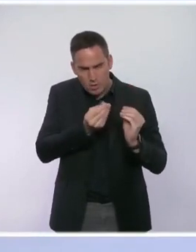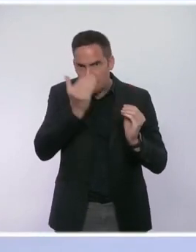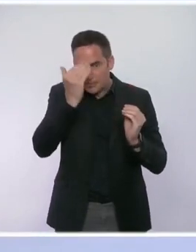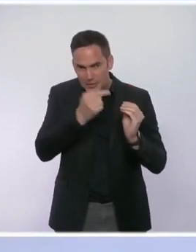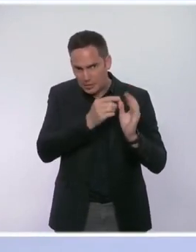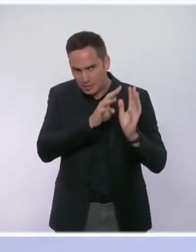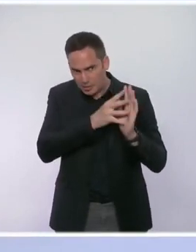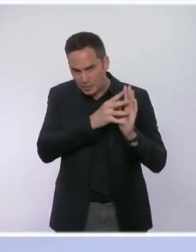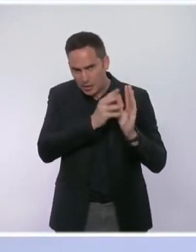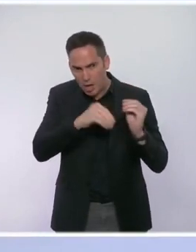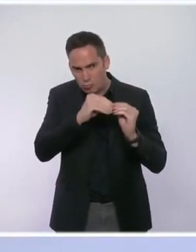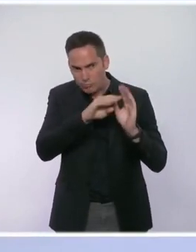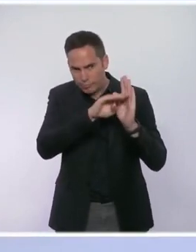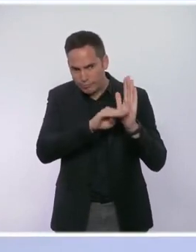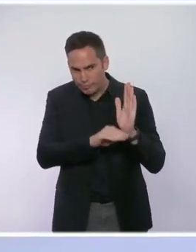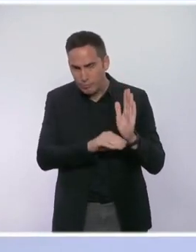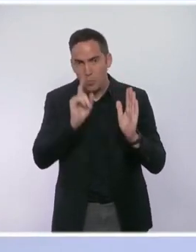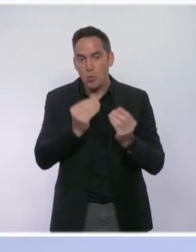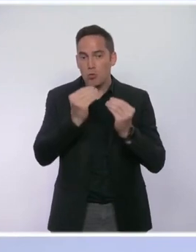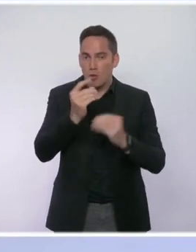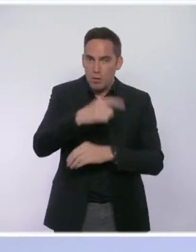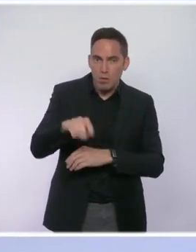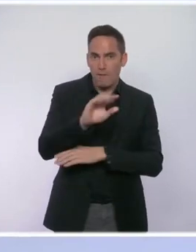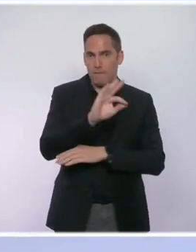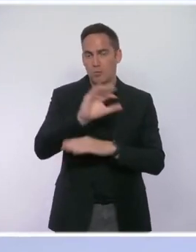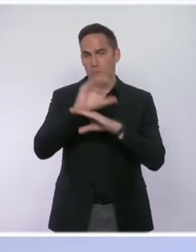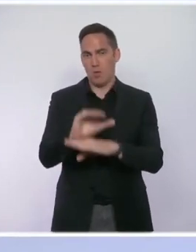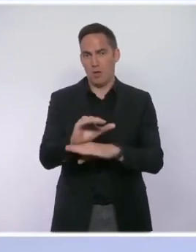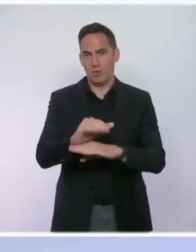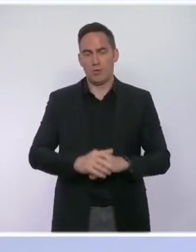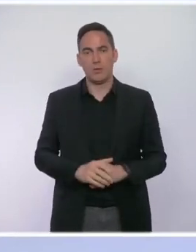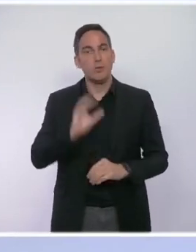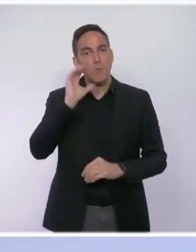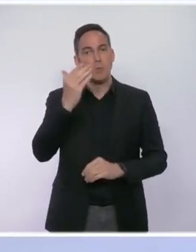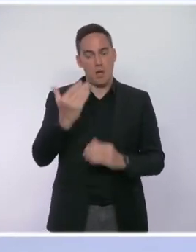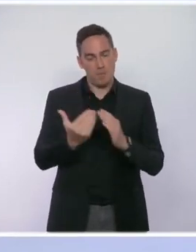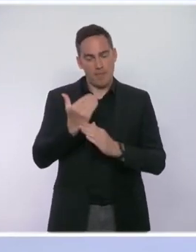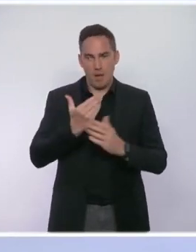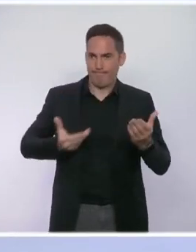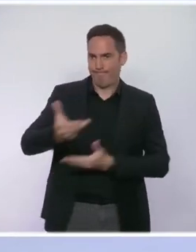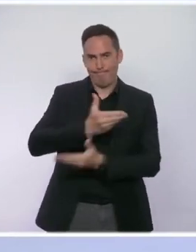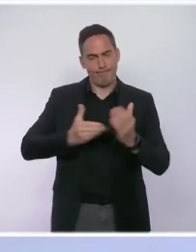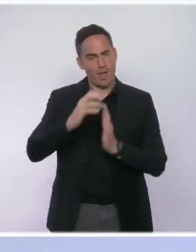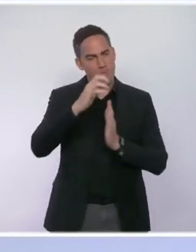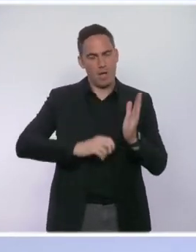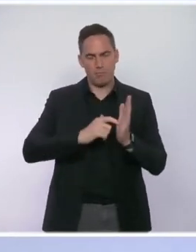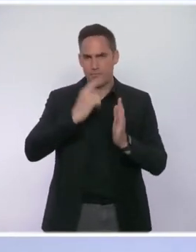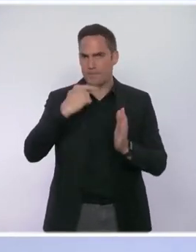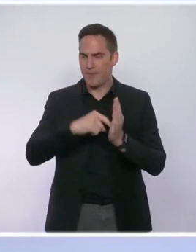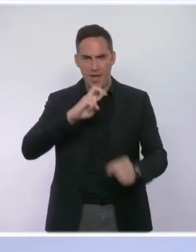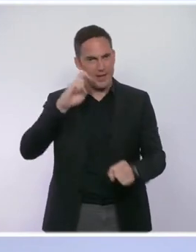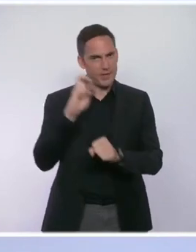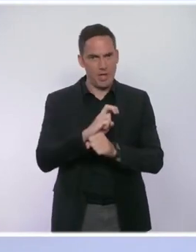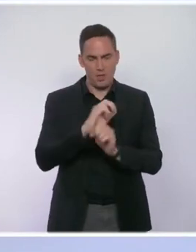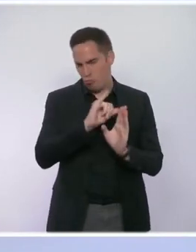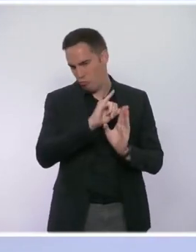freinage qui peuvent s'avérer nécessaires pour protéger les Français. Et le texte que nous avons examiné ce matin prolonge ces possibilités jusqu